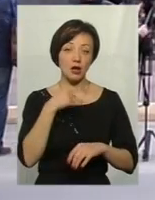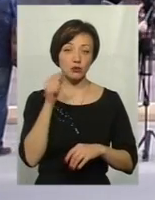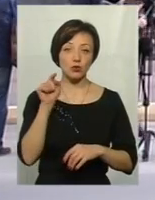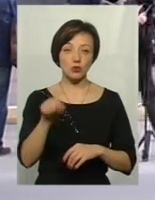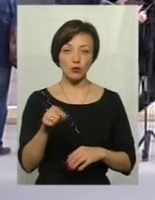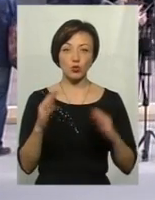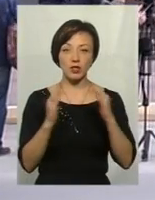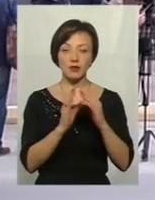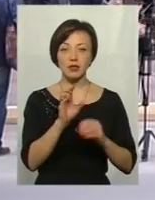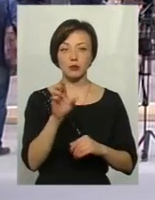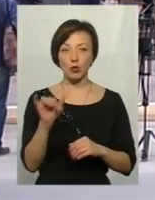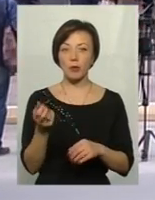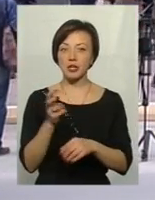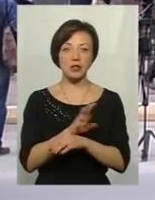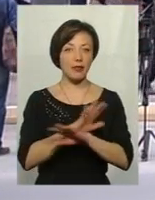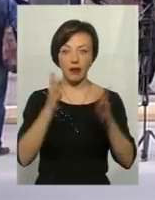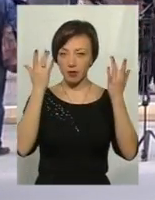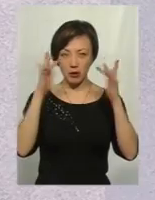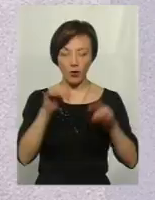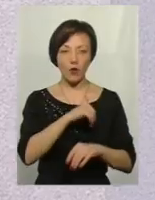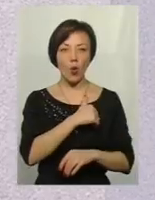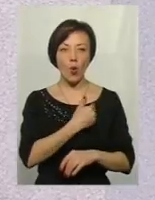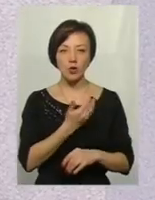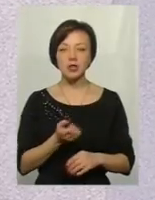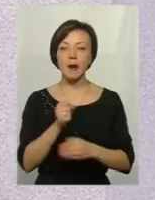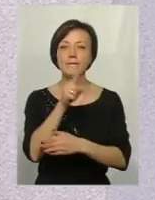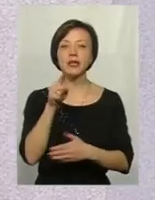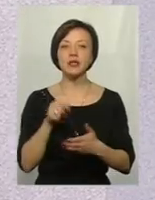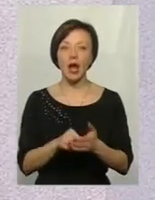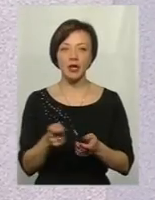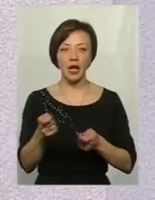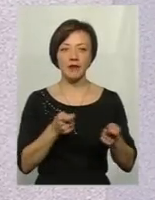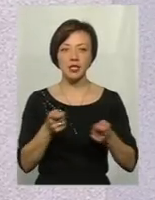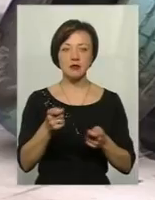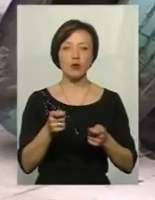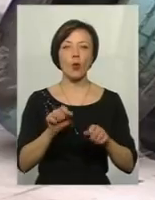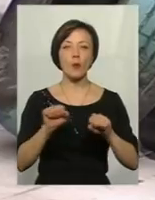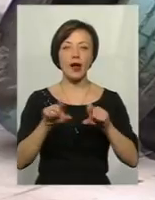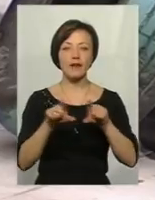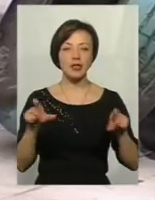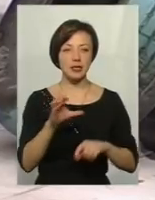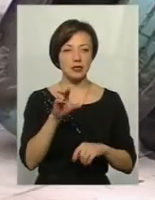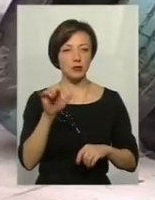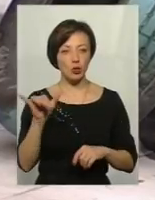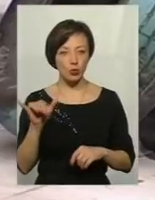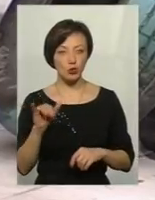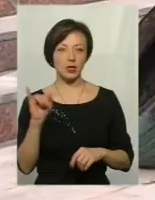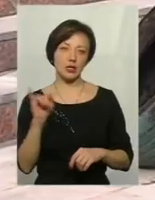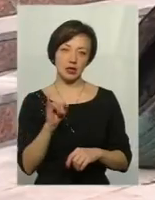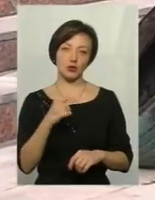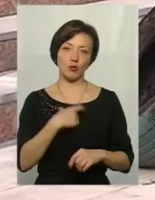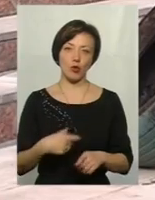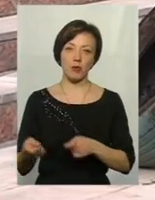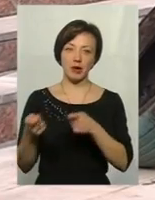саме до будівлі СБУ прийшли не випадково. Хочуть поставити кілька запитань керівництву управління Служби безпеки в області. Із собою